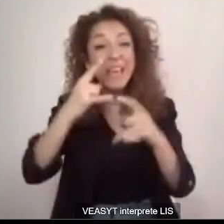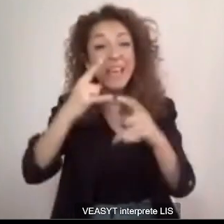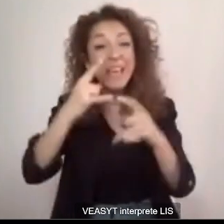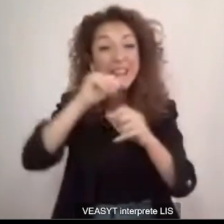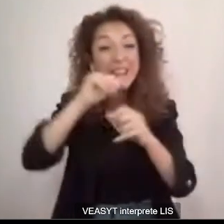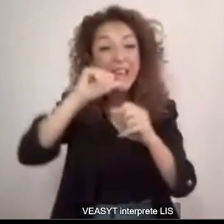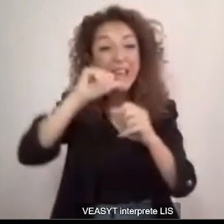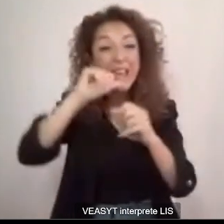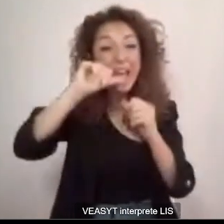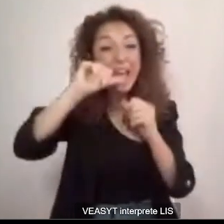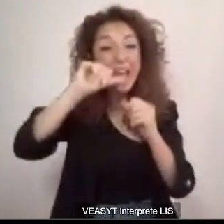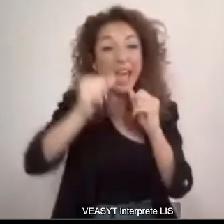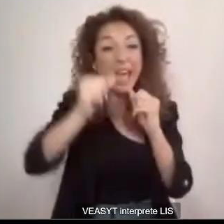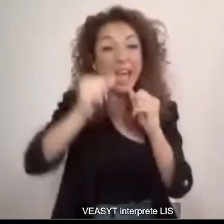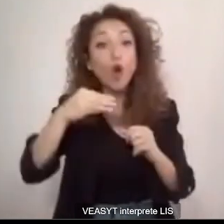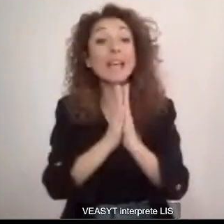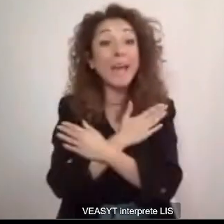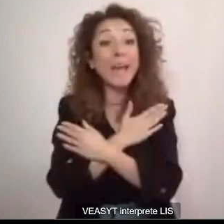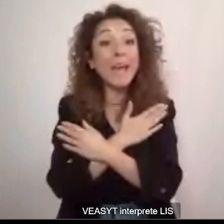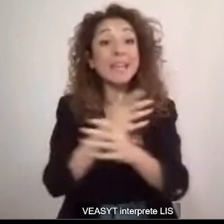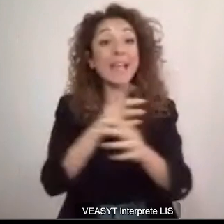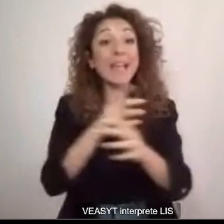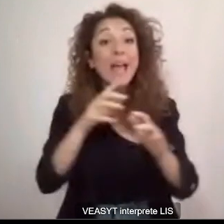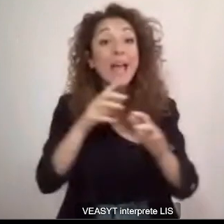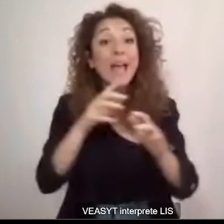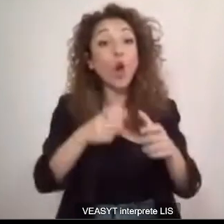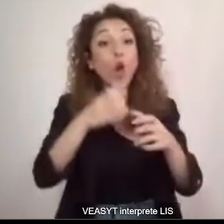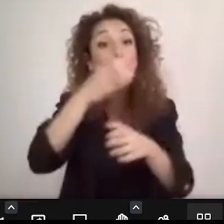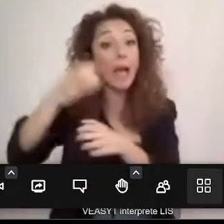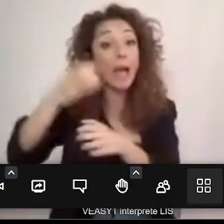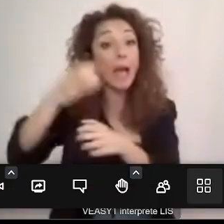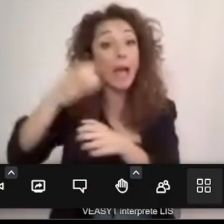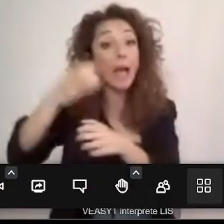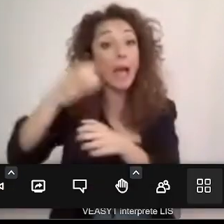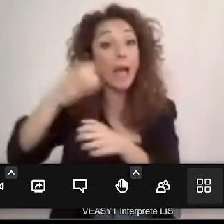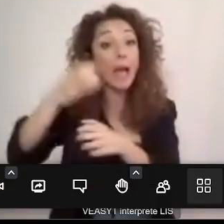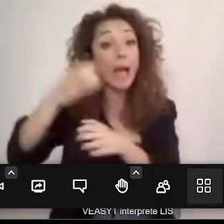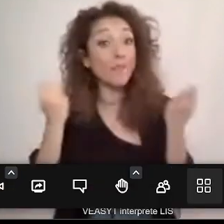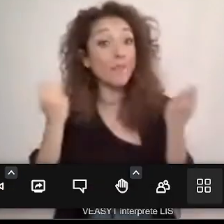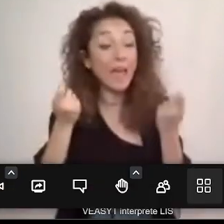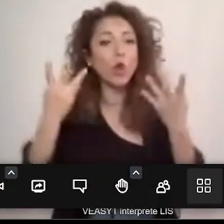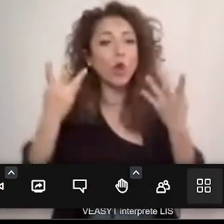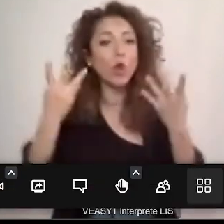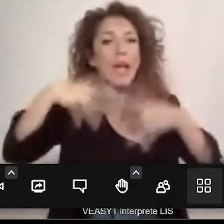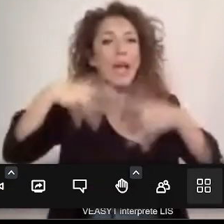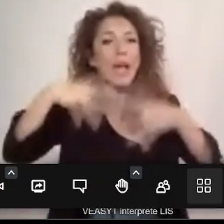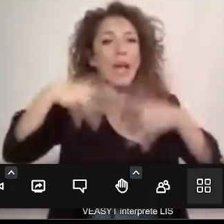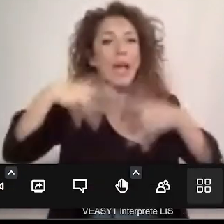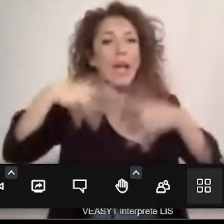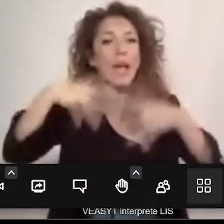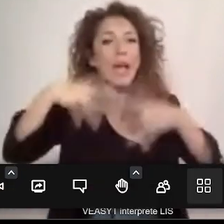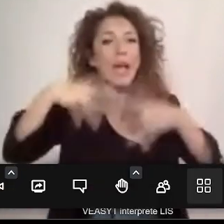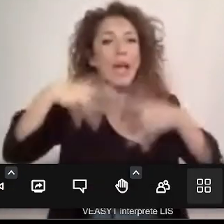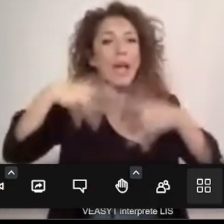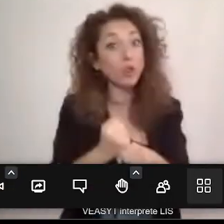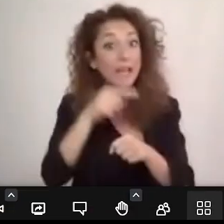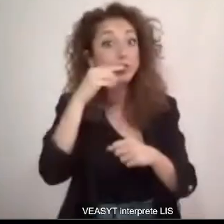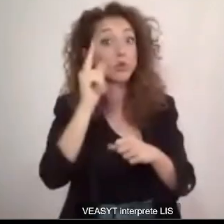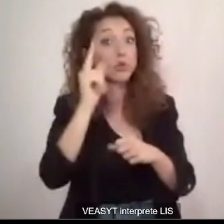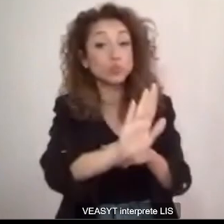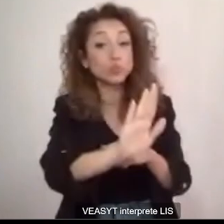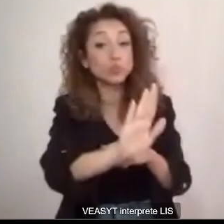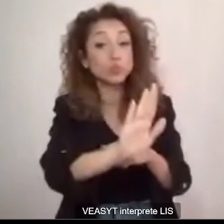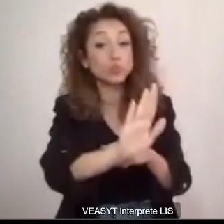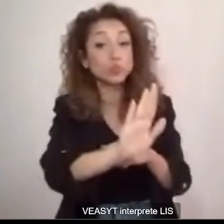Quattro giorni di eventi accessibili organizzati dalla Fondazione Verona Mino di Jerusalem con il progetto PNRR i materiali innovativi